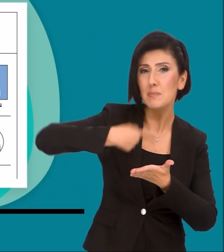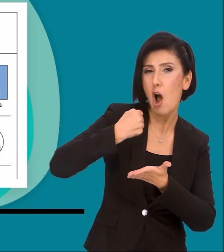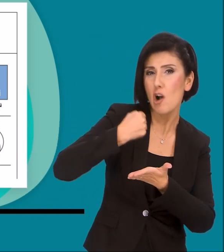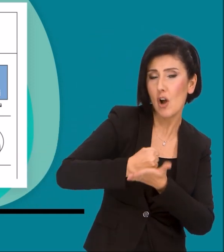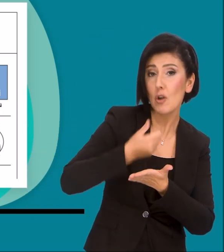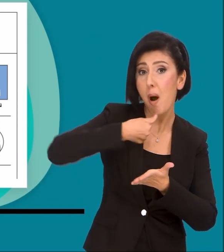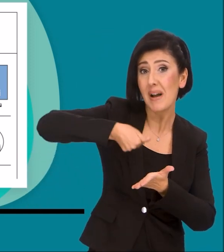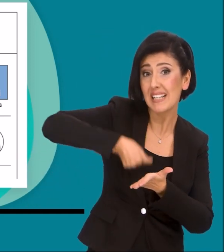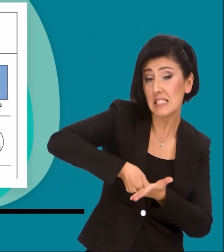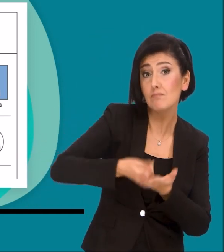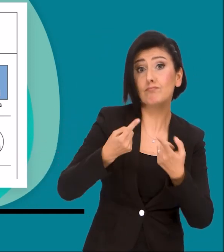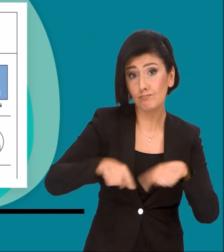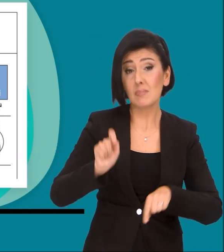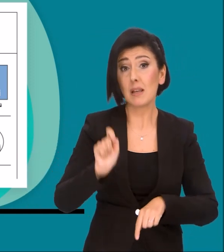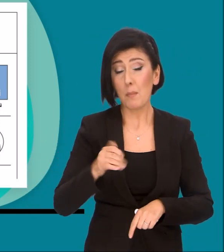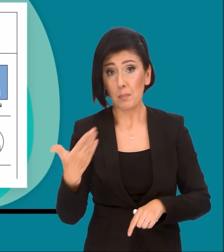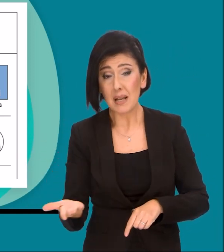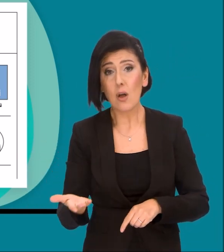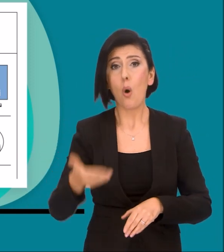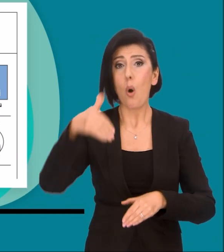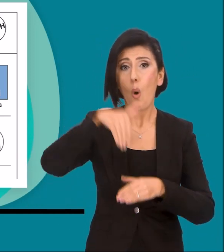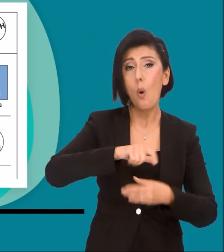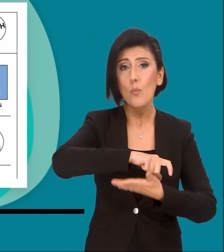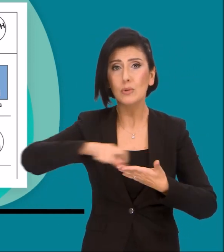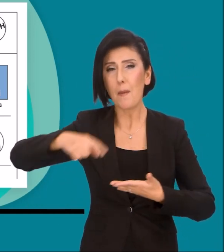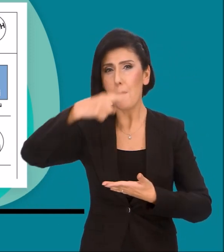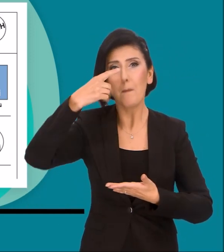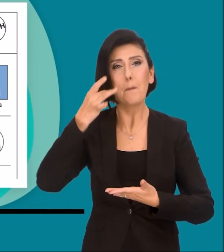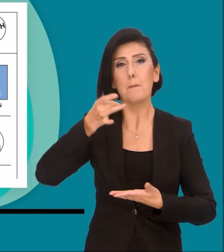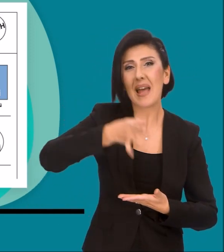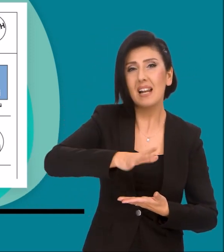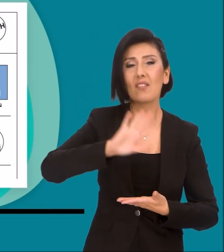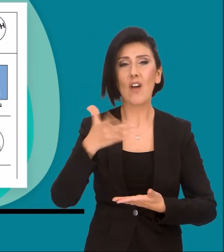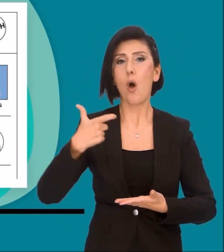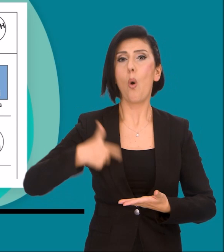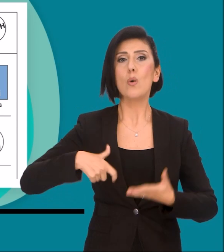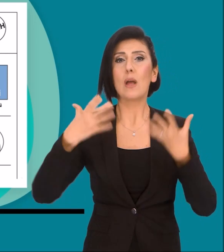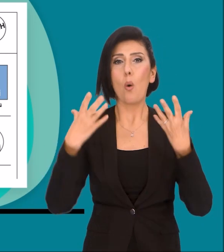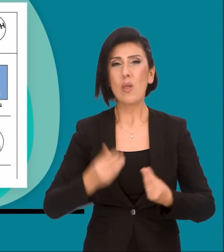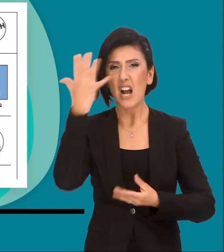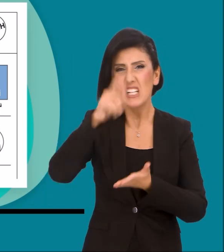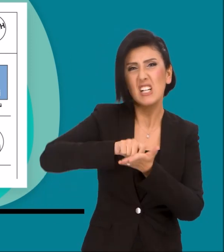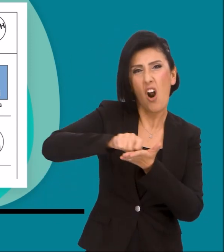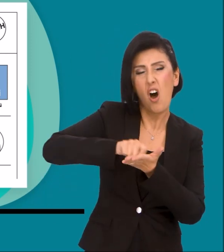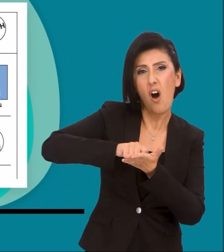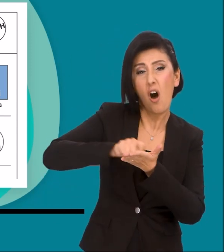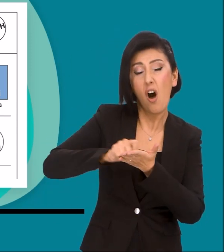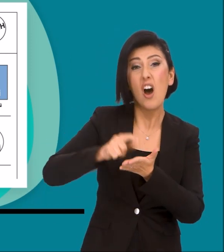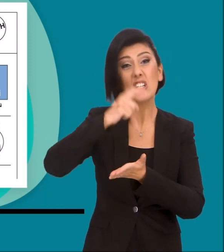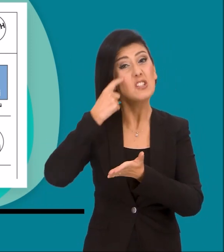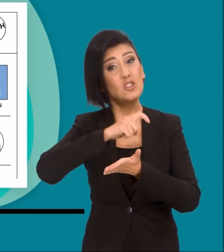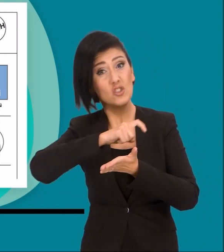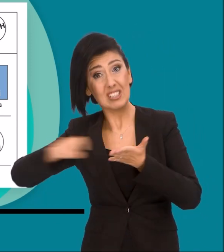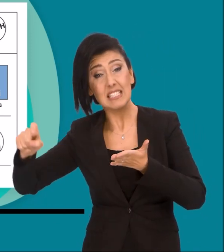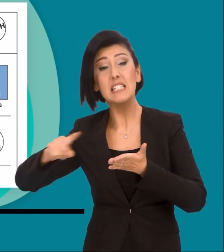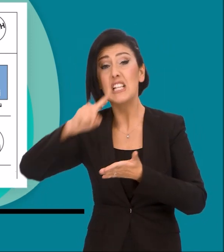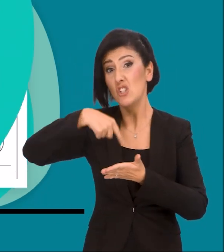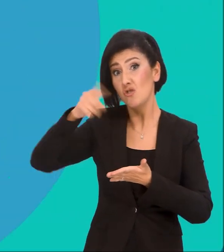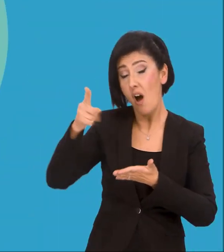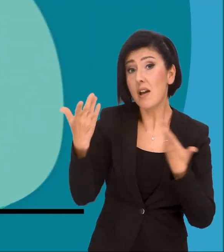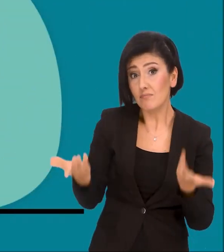imza kaşesi veya parmak izi basılmış olması, oy pusulasının belirgin bir şekilde ve özel olarak karalanması, çizilmesi veya